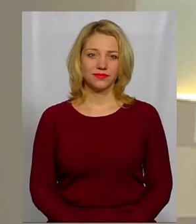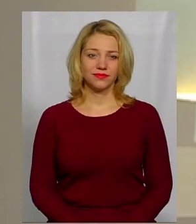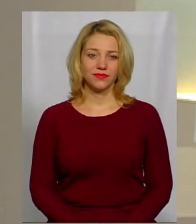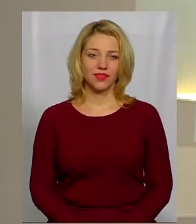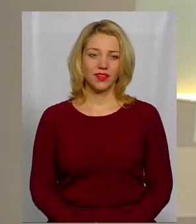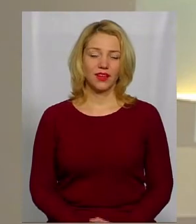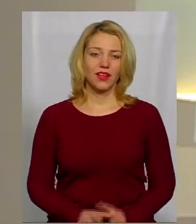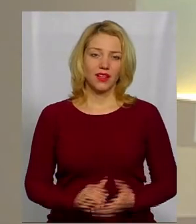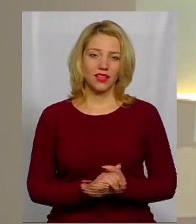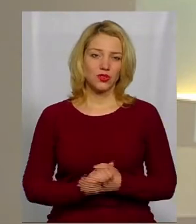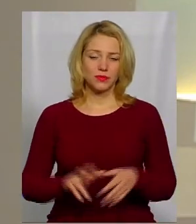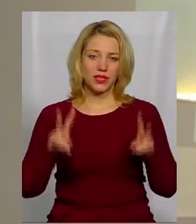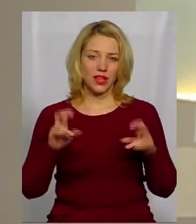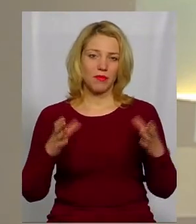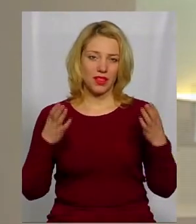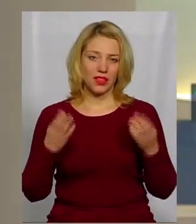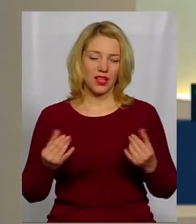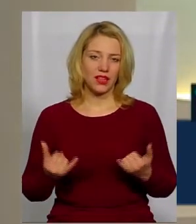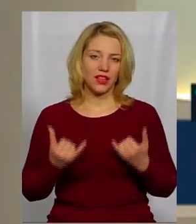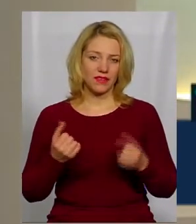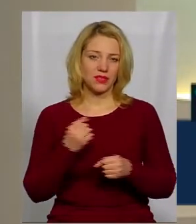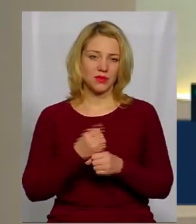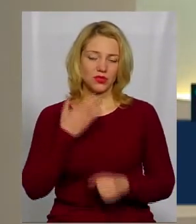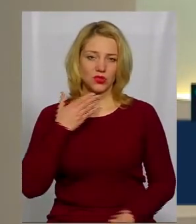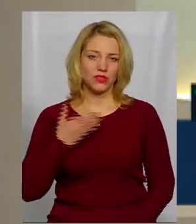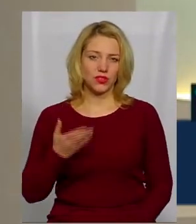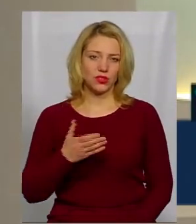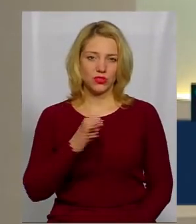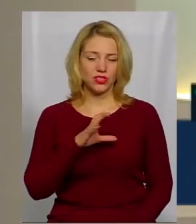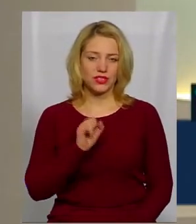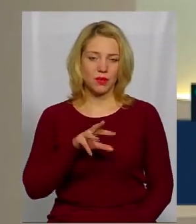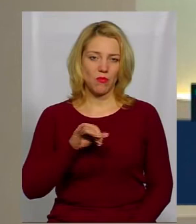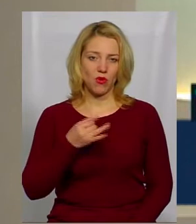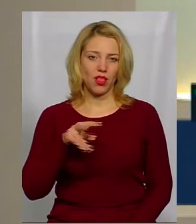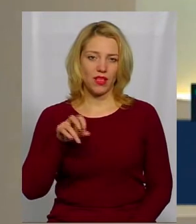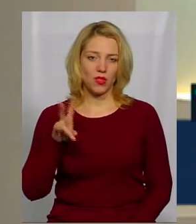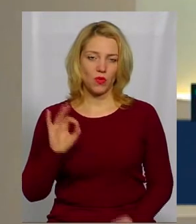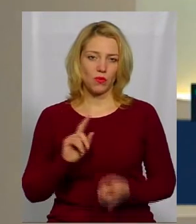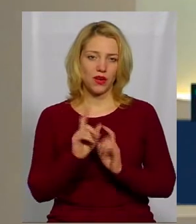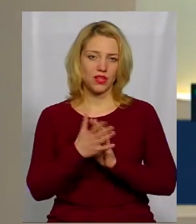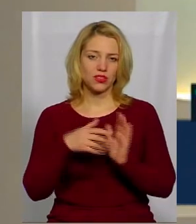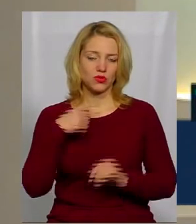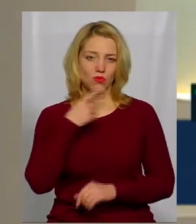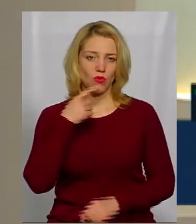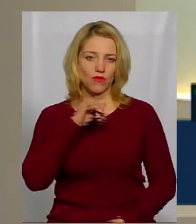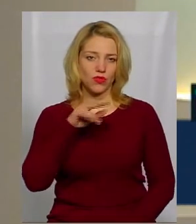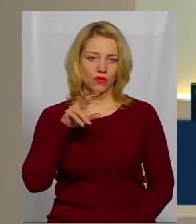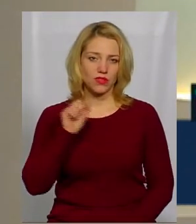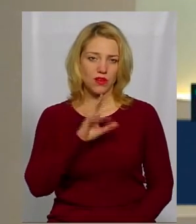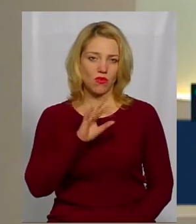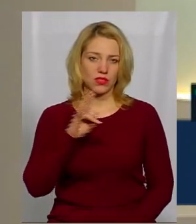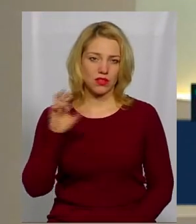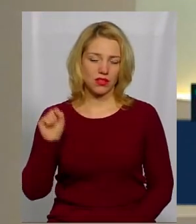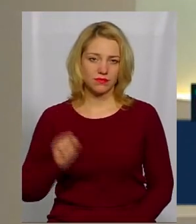На Суспільному тема дня. У студії працює ведуча Алла Самойленко, на жестову мову перекладає Оксана